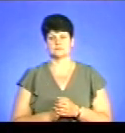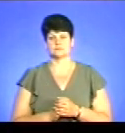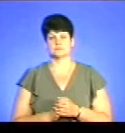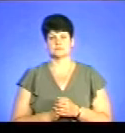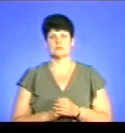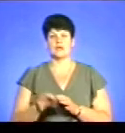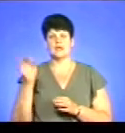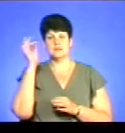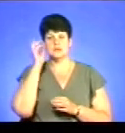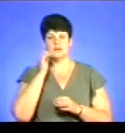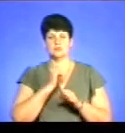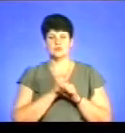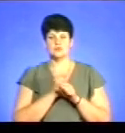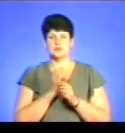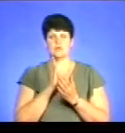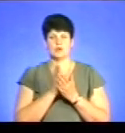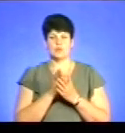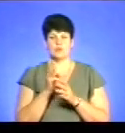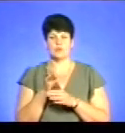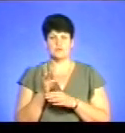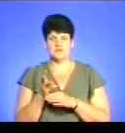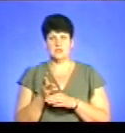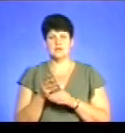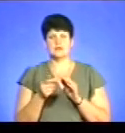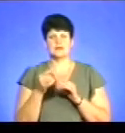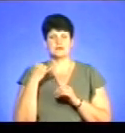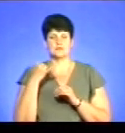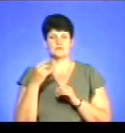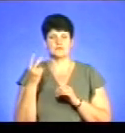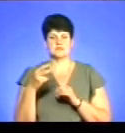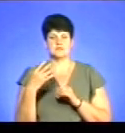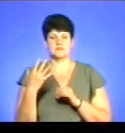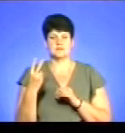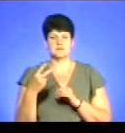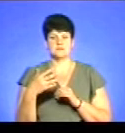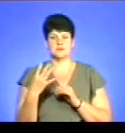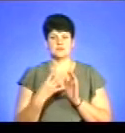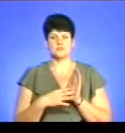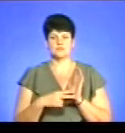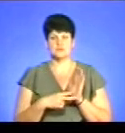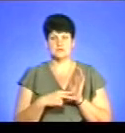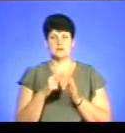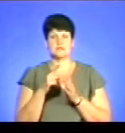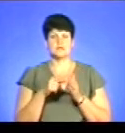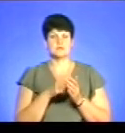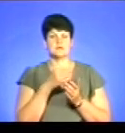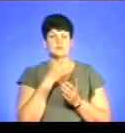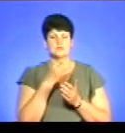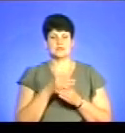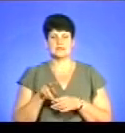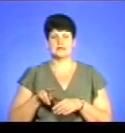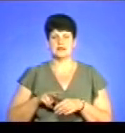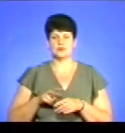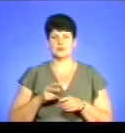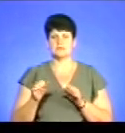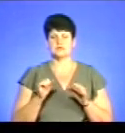Нагадаю, ми працюємо у прямому ефірі телефон студії 25 25 97, і на наші запитання відповідатиме директор департаменту